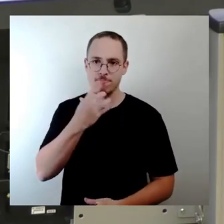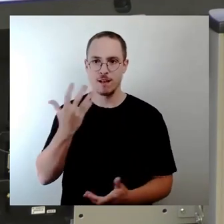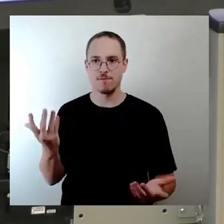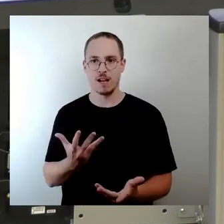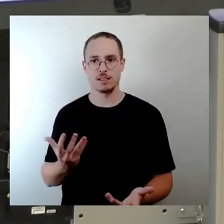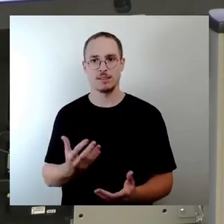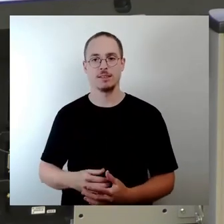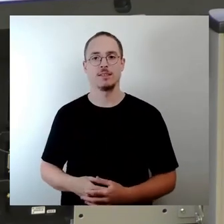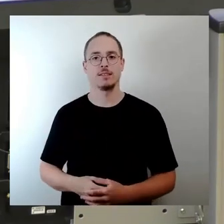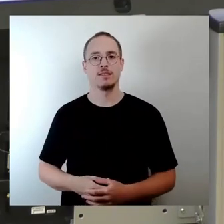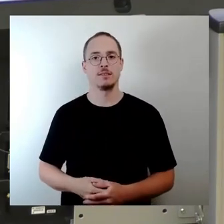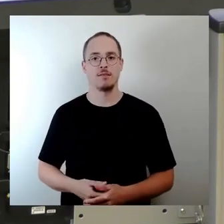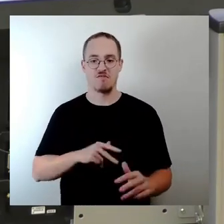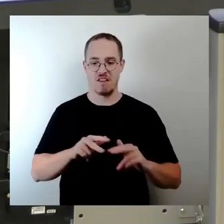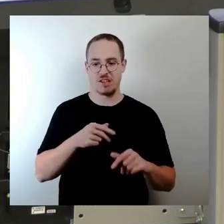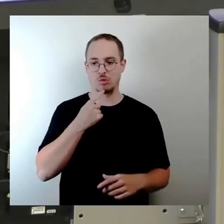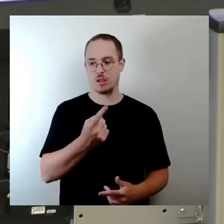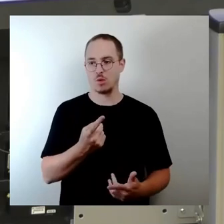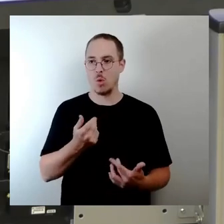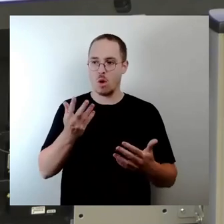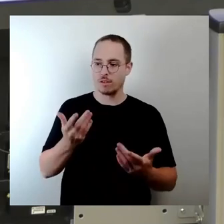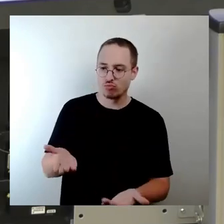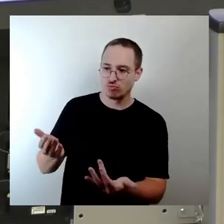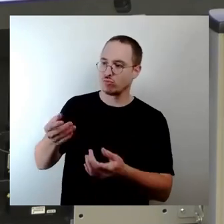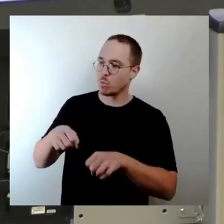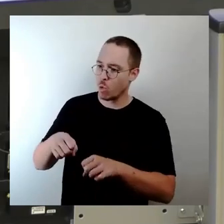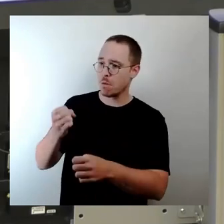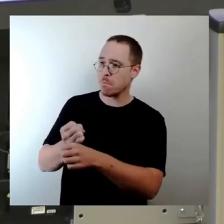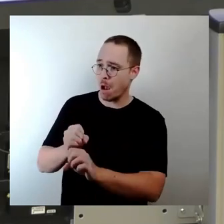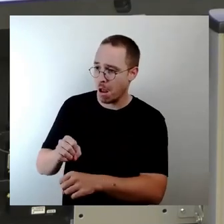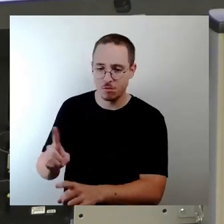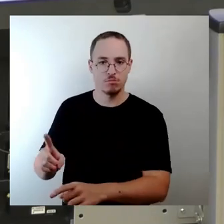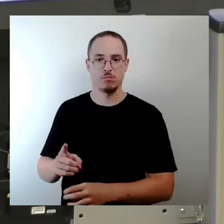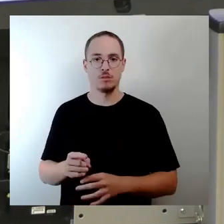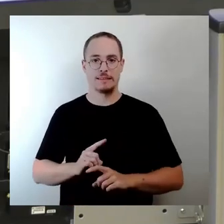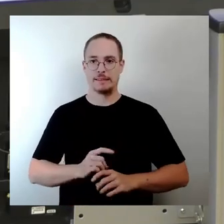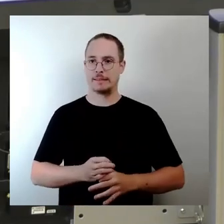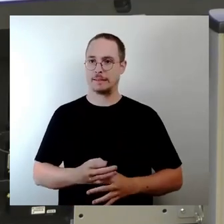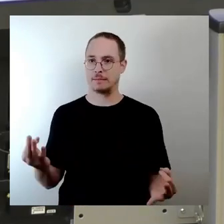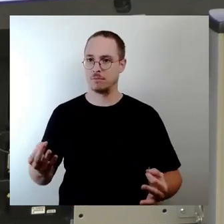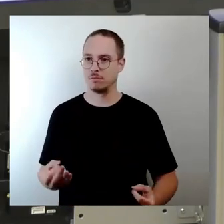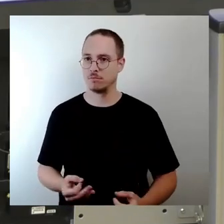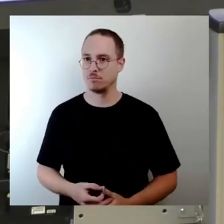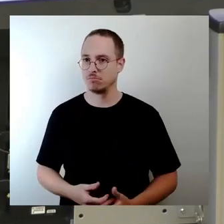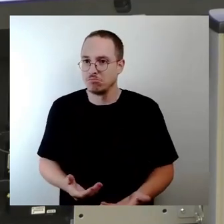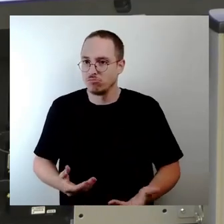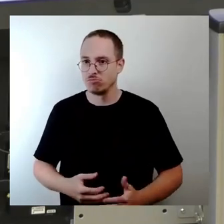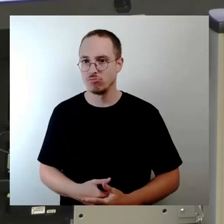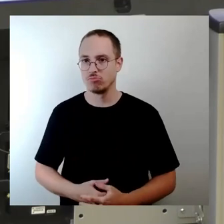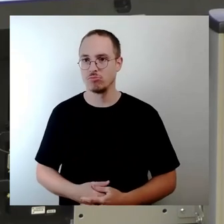seitens der Verwaltung auf den Weg gebracht wurden. Das besagte Grundstück, von dem ich eben sprach, gehört aber heute der Stadt.